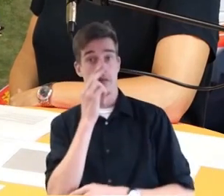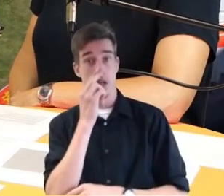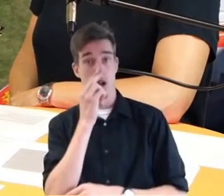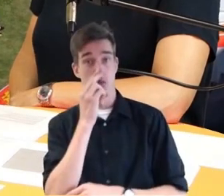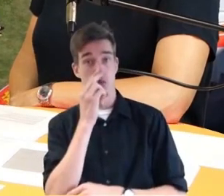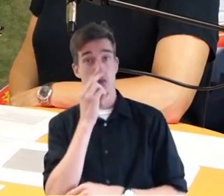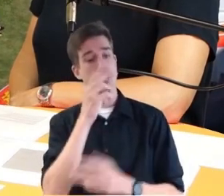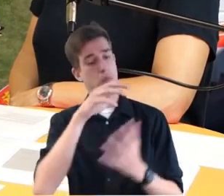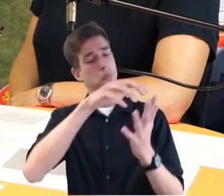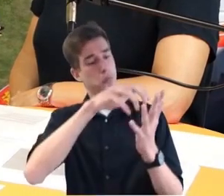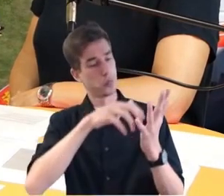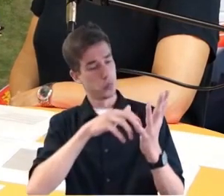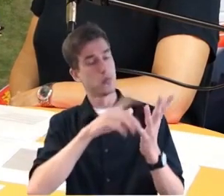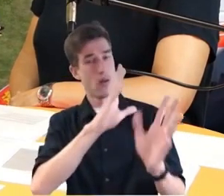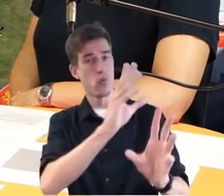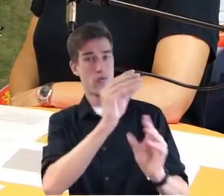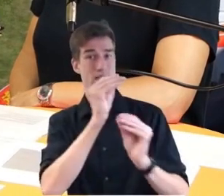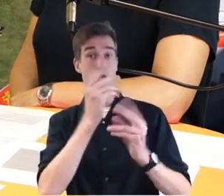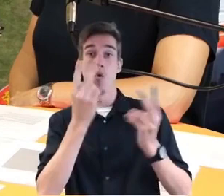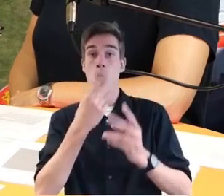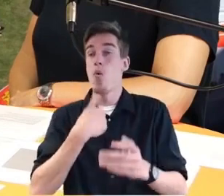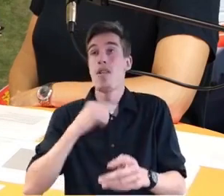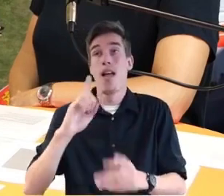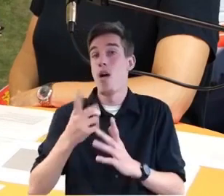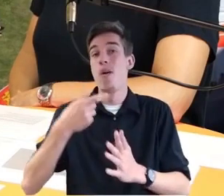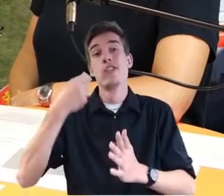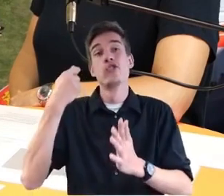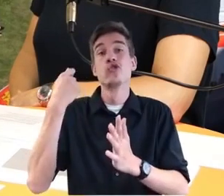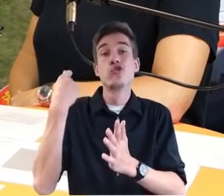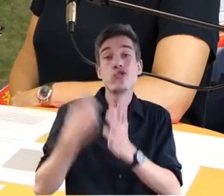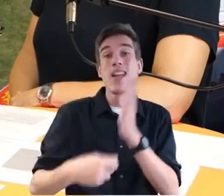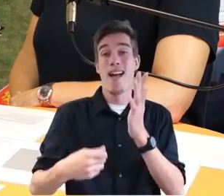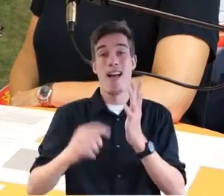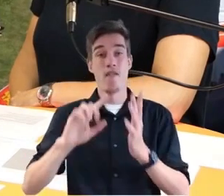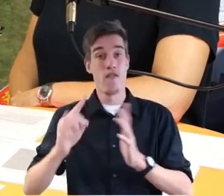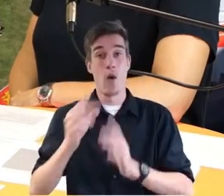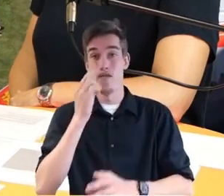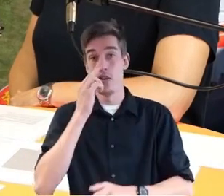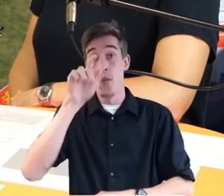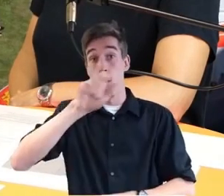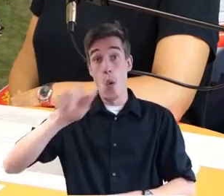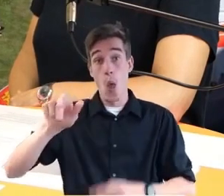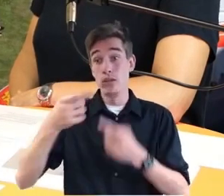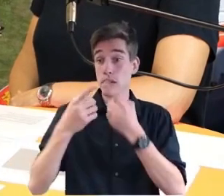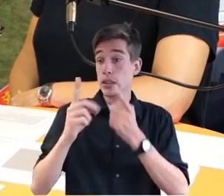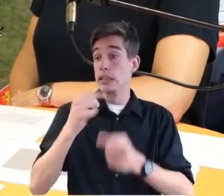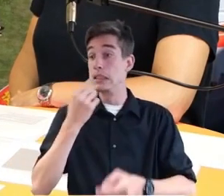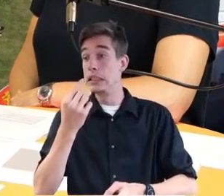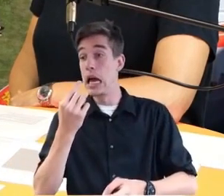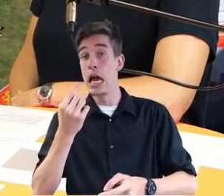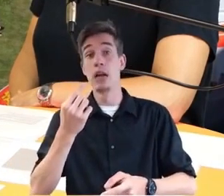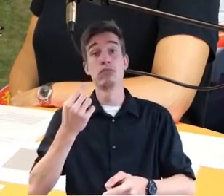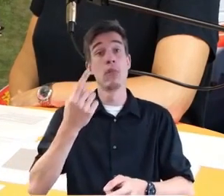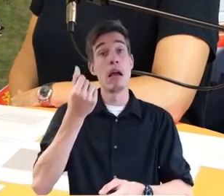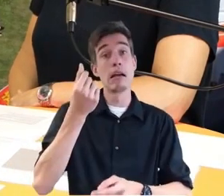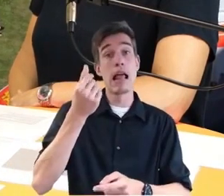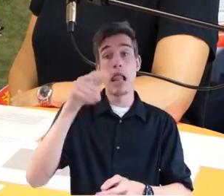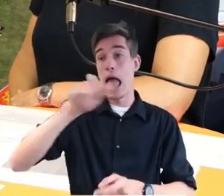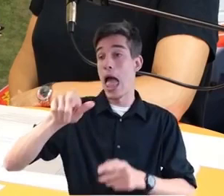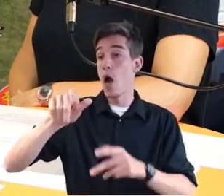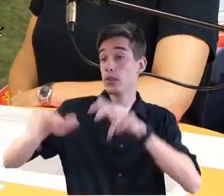vor Straftaten mit Corona-Bezug. Also es gibt ja die seltsamsten Menschen, die versuchen, dir das Geld aus der Tasche zu ziehen.